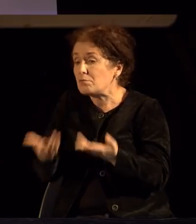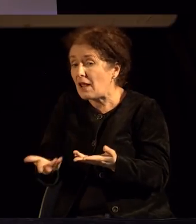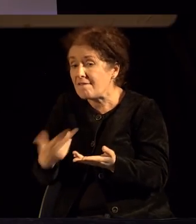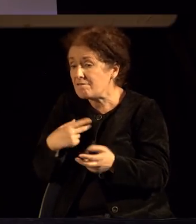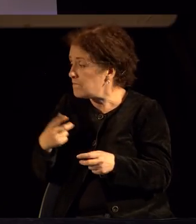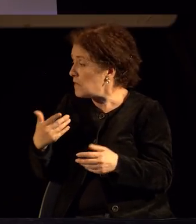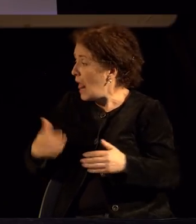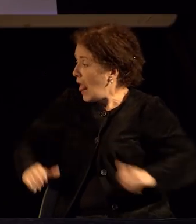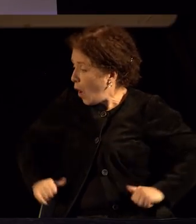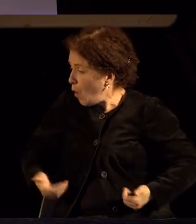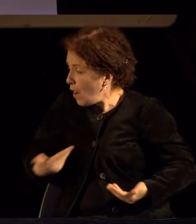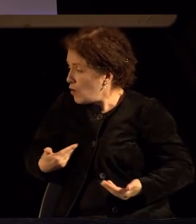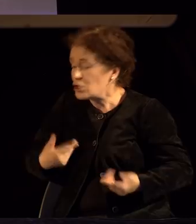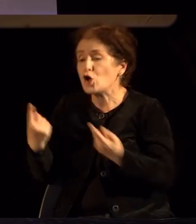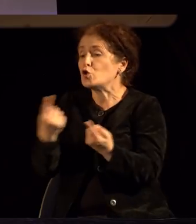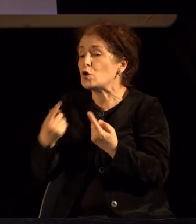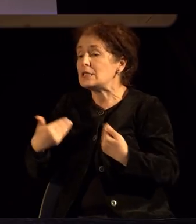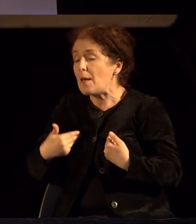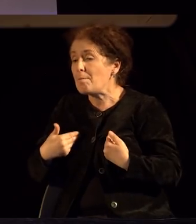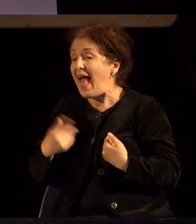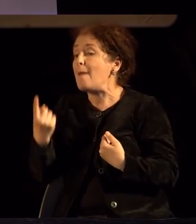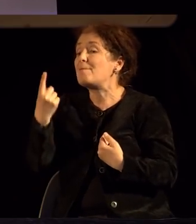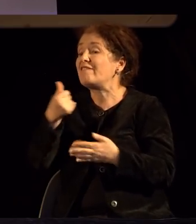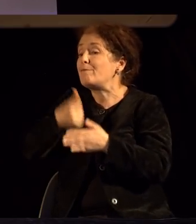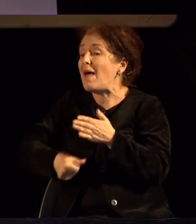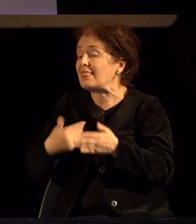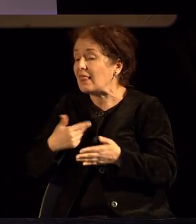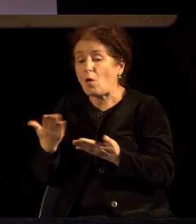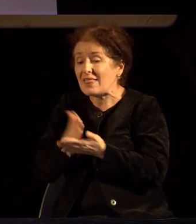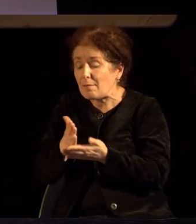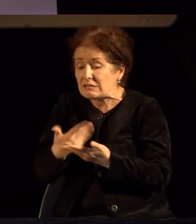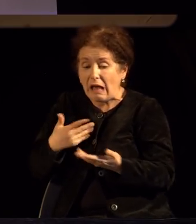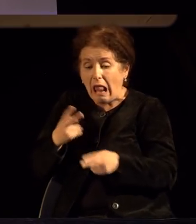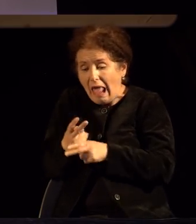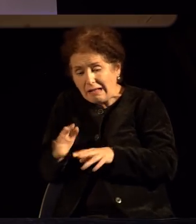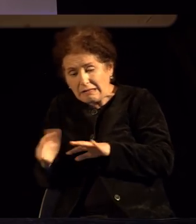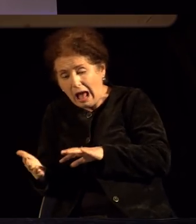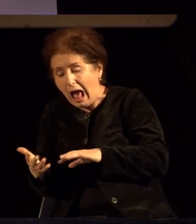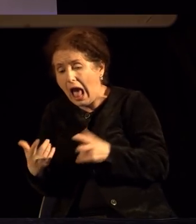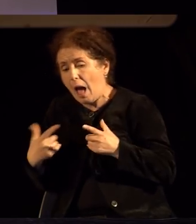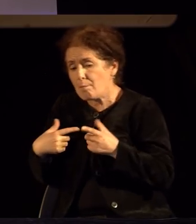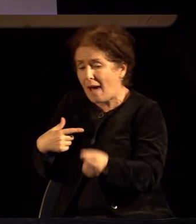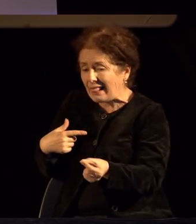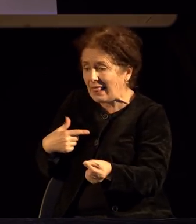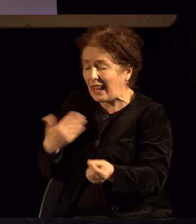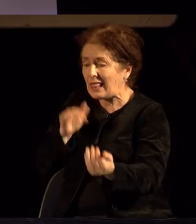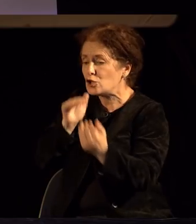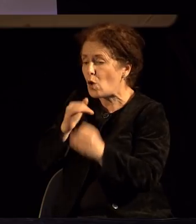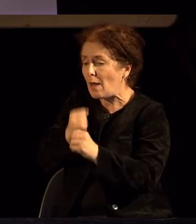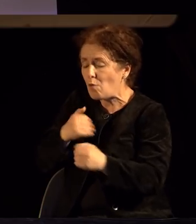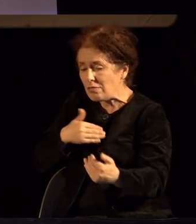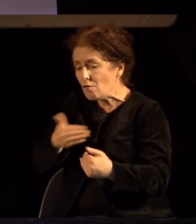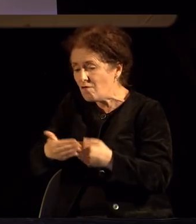поради состојбата, какви прилагодувања треба, колку треба партнерот да соработува.